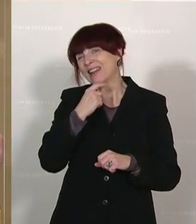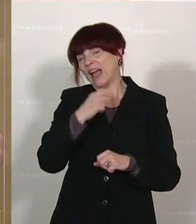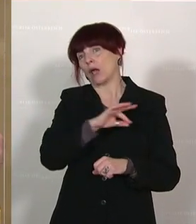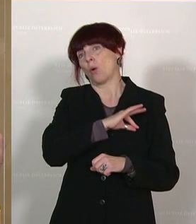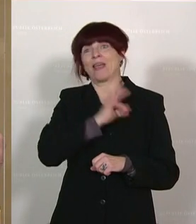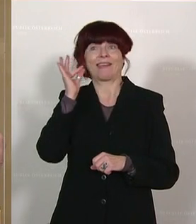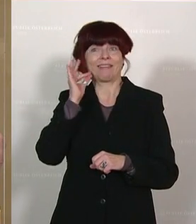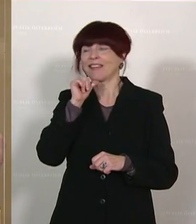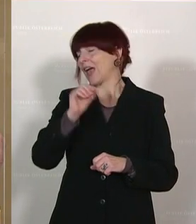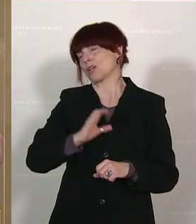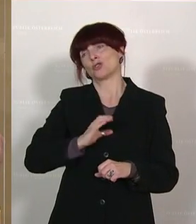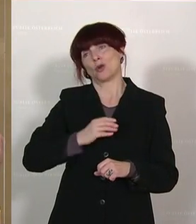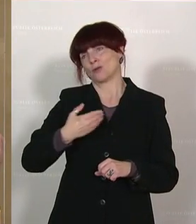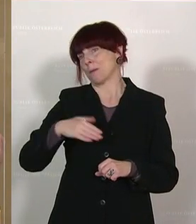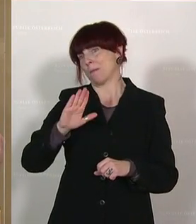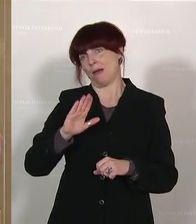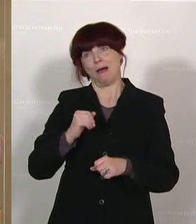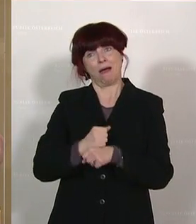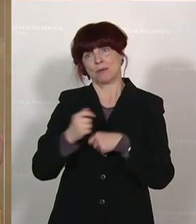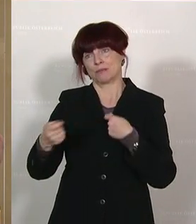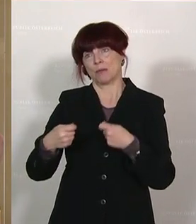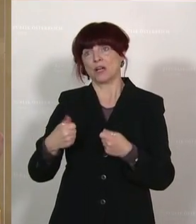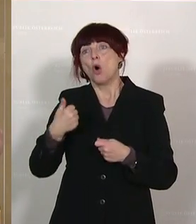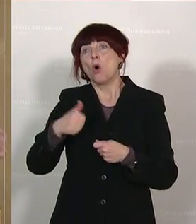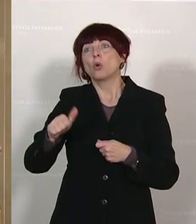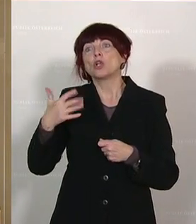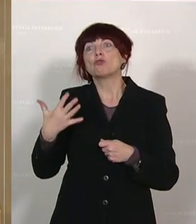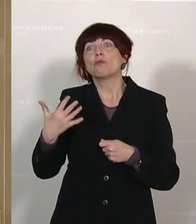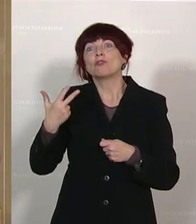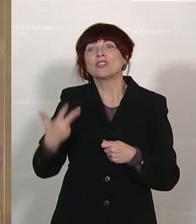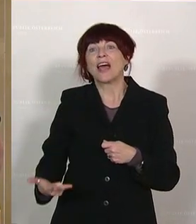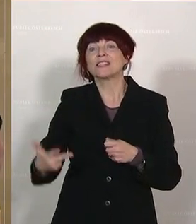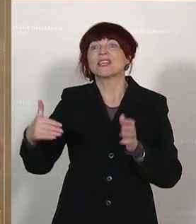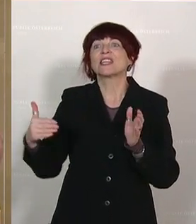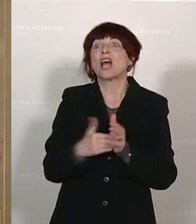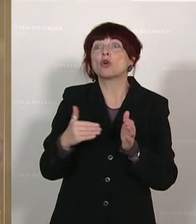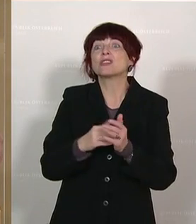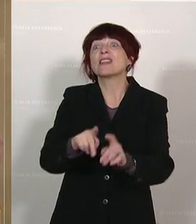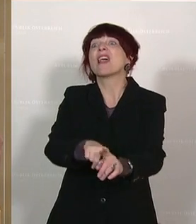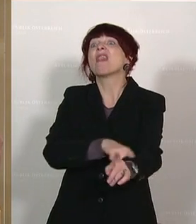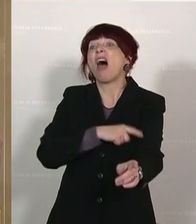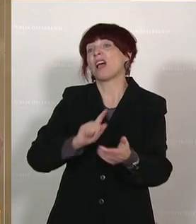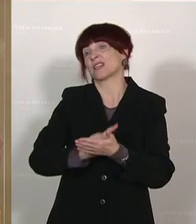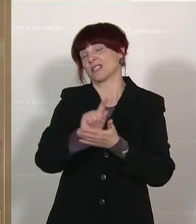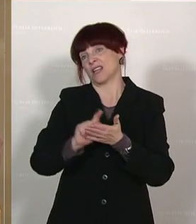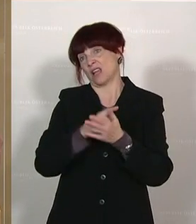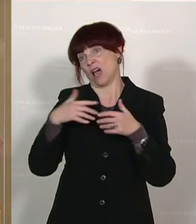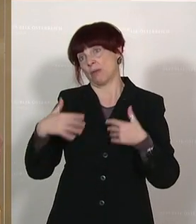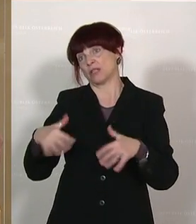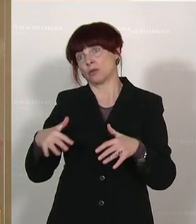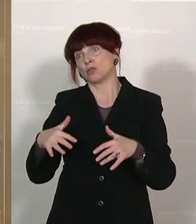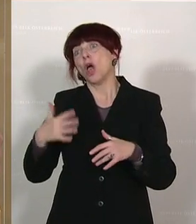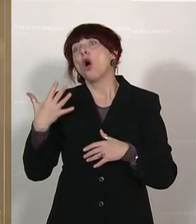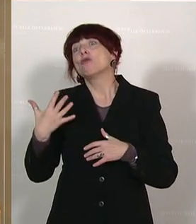Chance mehr haben am Arbeitsmarkt. Wir wissen das. 135.000 Langzeitarbeitslose und 35.000 mehr als im